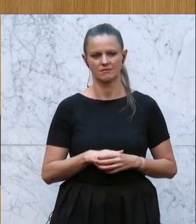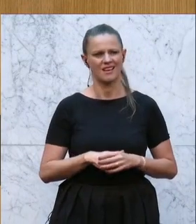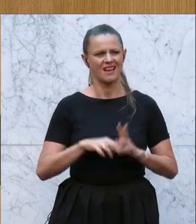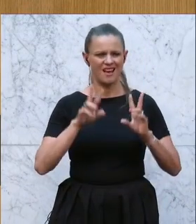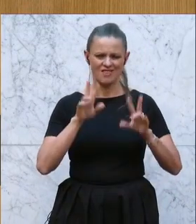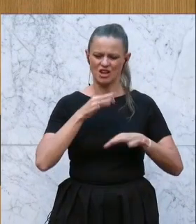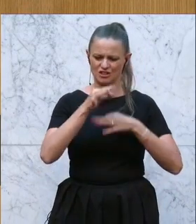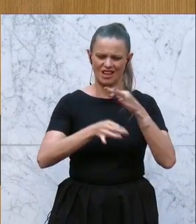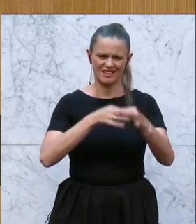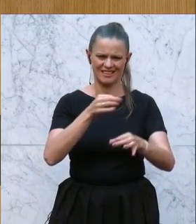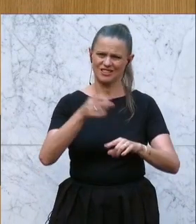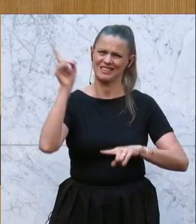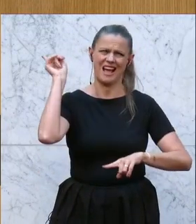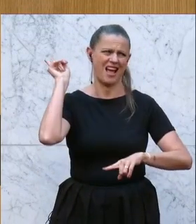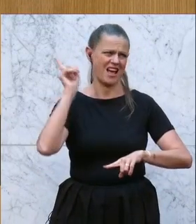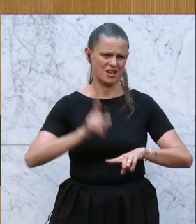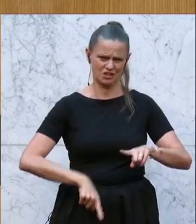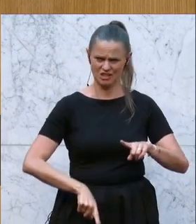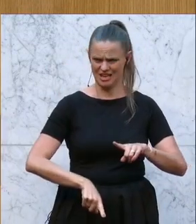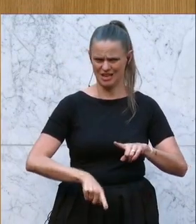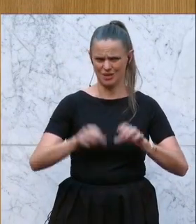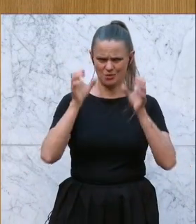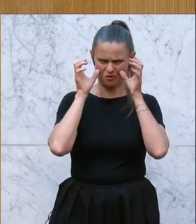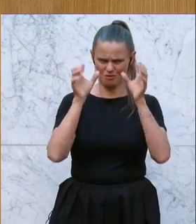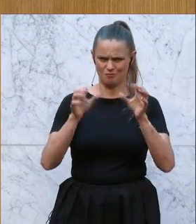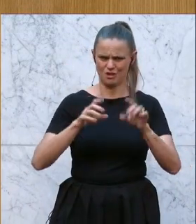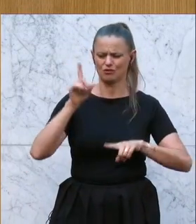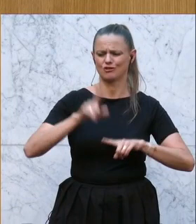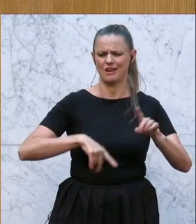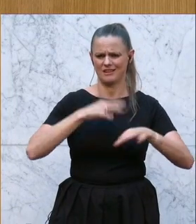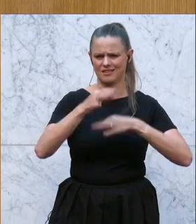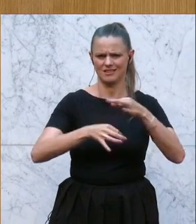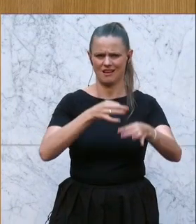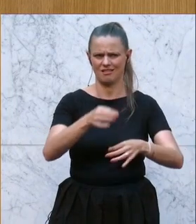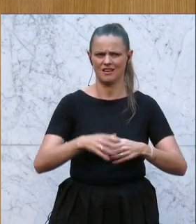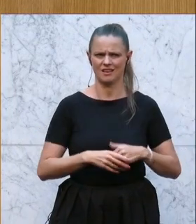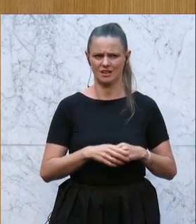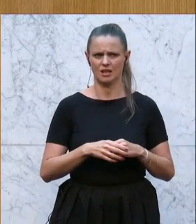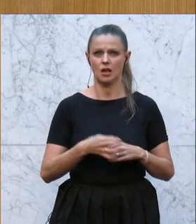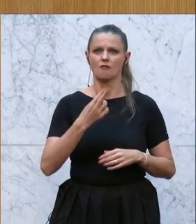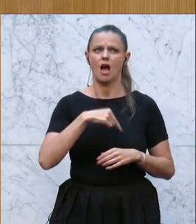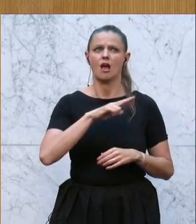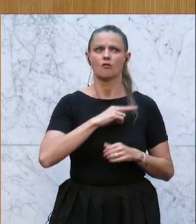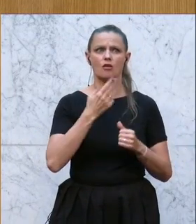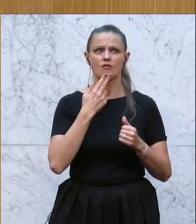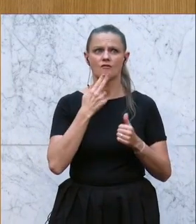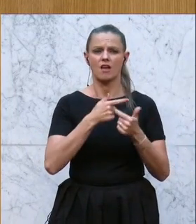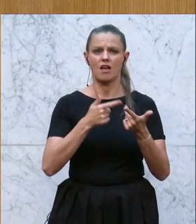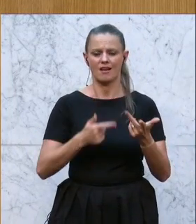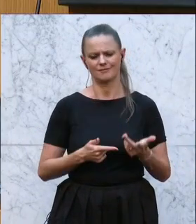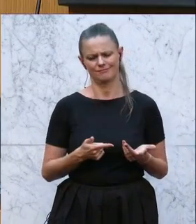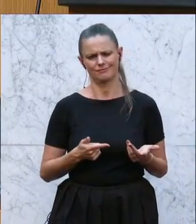Strategie, eine ganz, ganz schlechte Strategie der ÖVP, wenn sie hier sich auf die Verantwortlichkeit beruft. Denn, Herr Bundesminister,